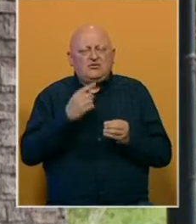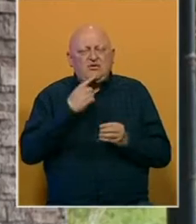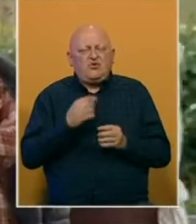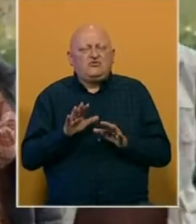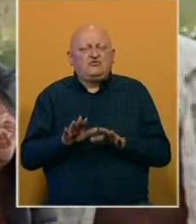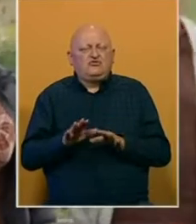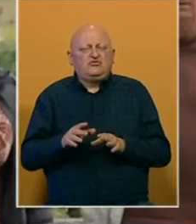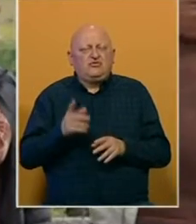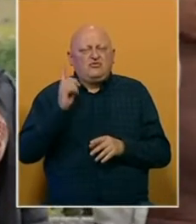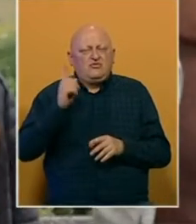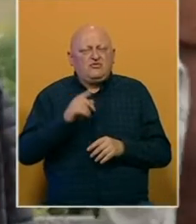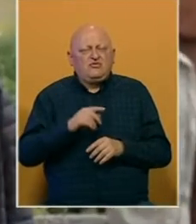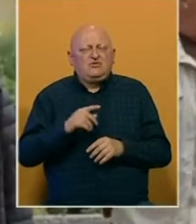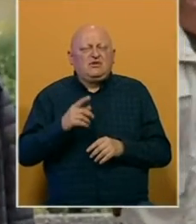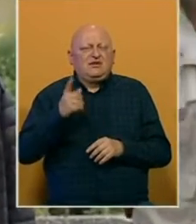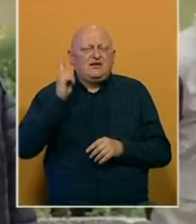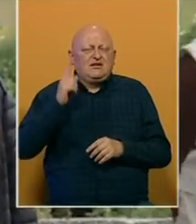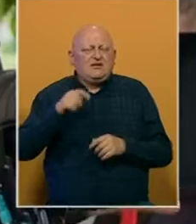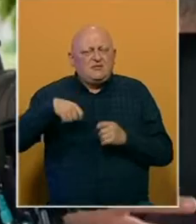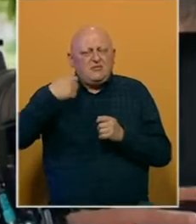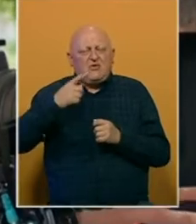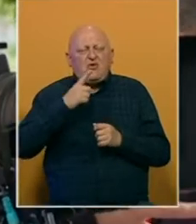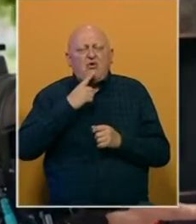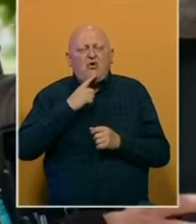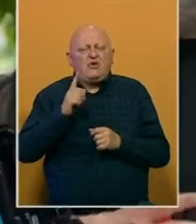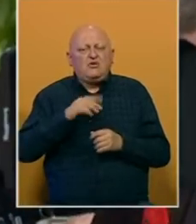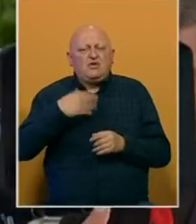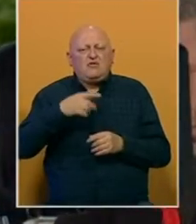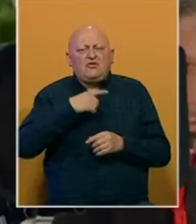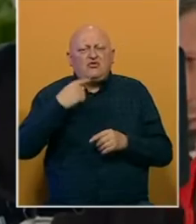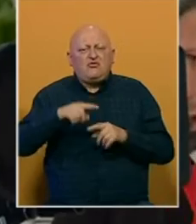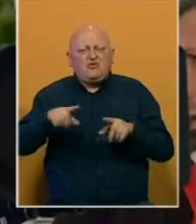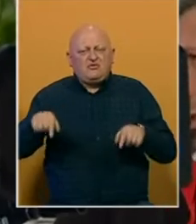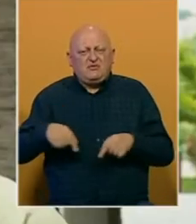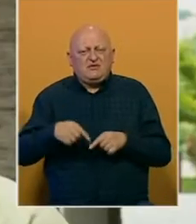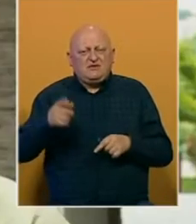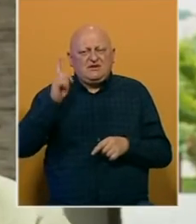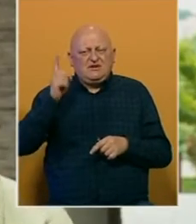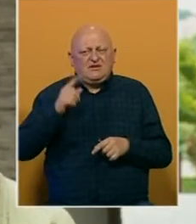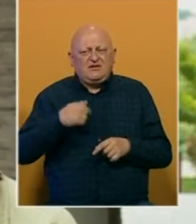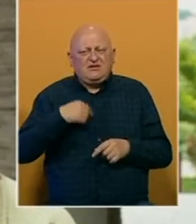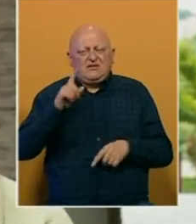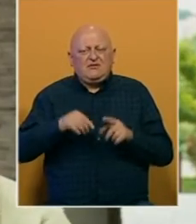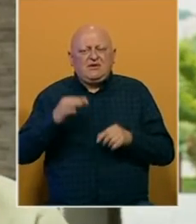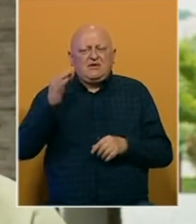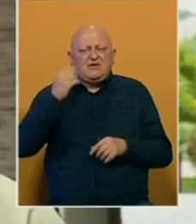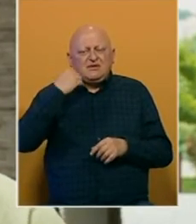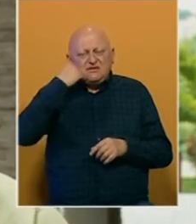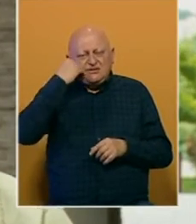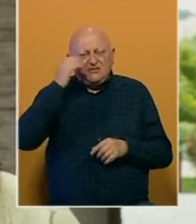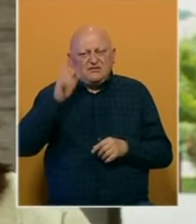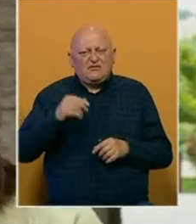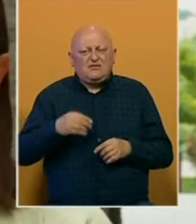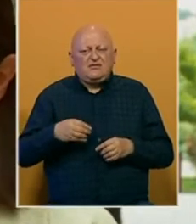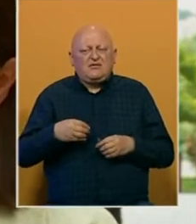zdržava uputiti neprijatnu kritiku i medije koji često ne daju dovoljno prostora kritičarima. Mene ponekad stid kada recimo moram da press